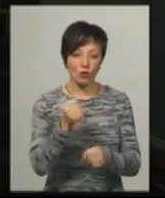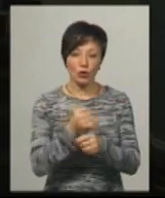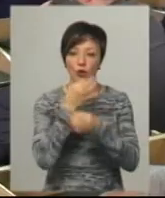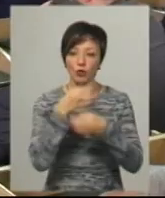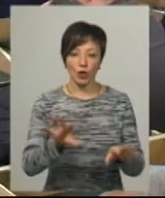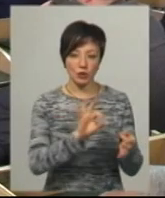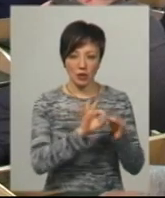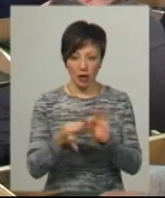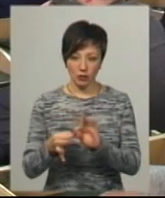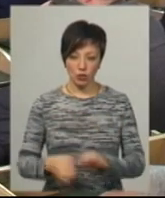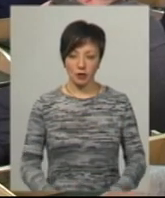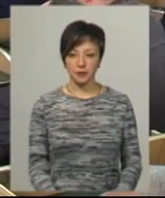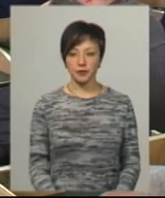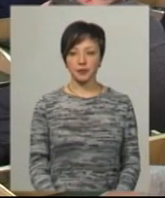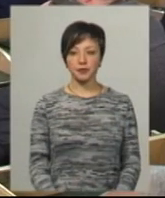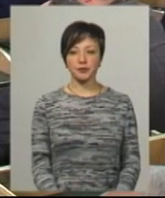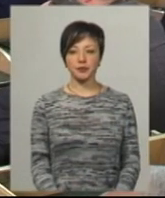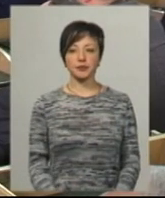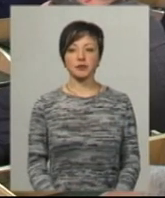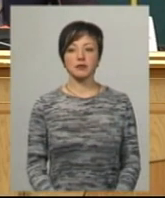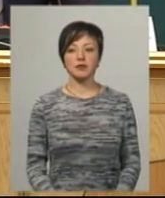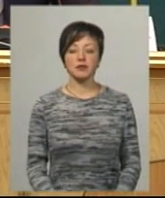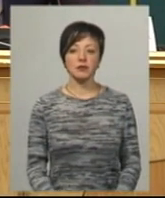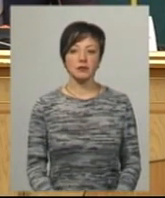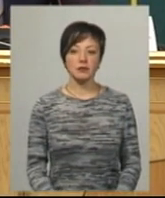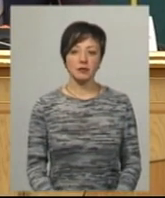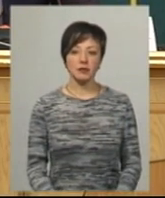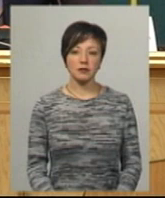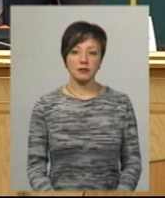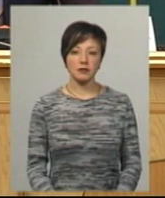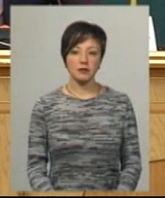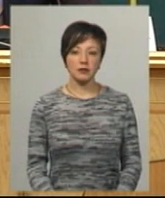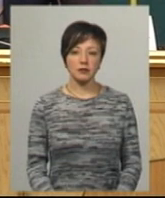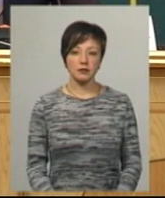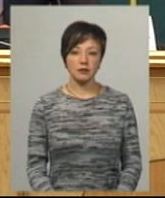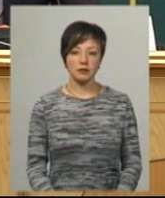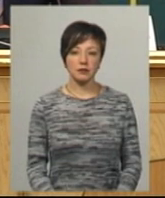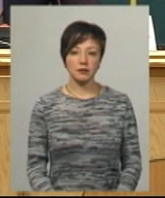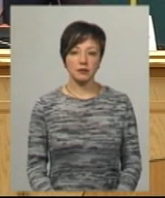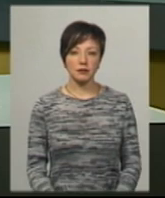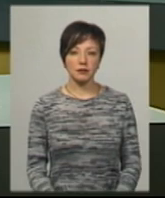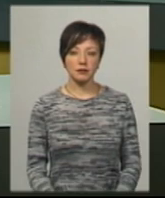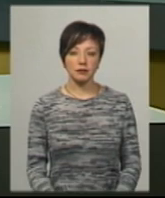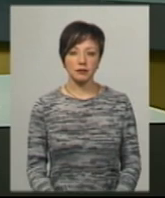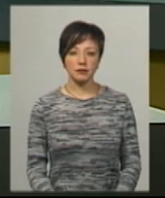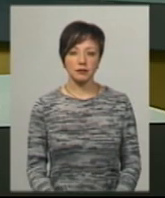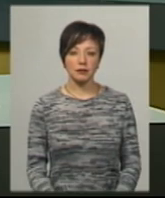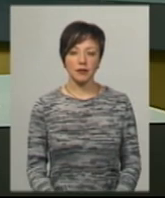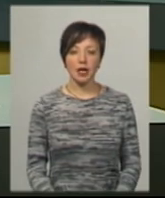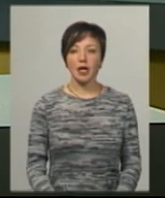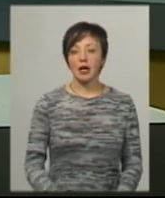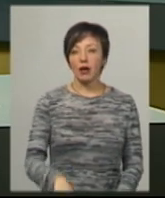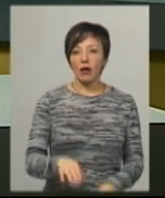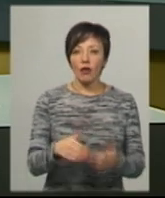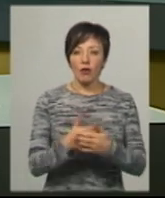складності. Анастасія Збродова, Неля Шпулак, Олександр Горішевський, Юрій Чорний. Новини на Суспільному. Хмельницький. Дмитро